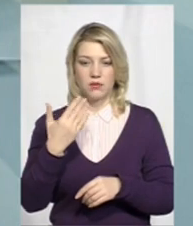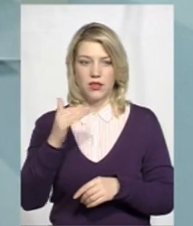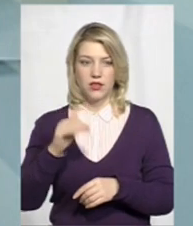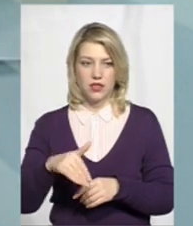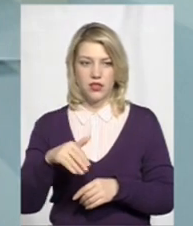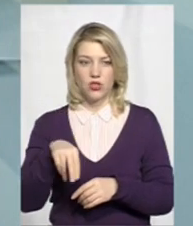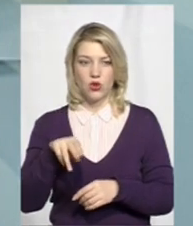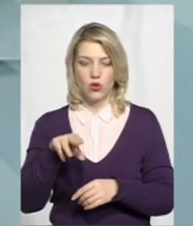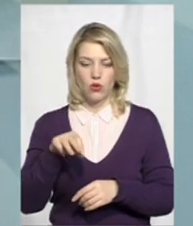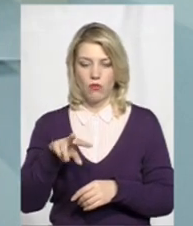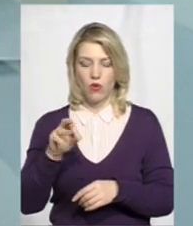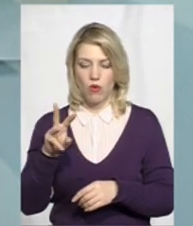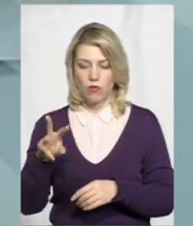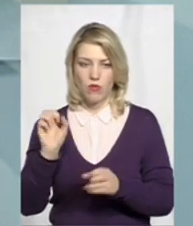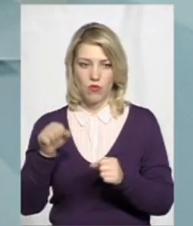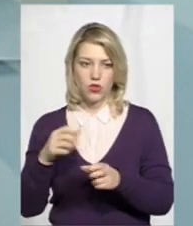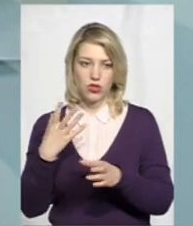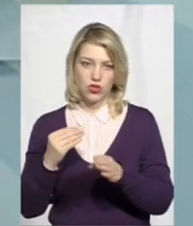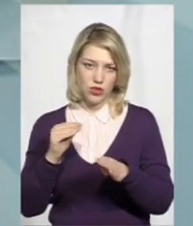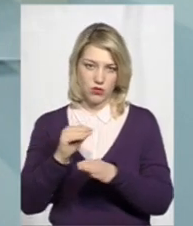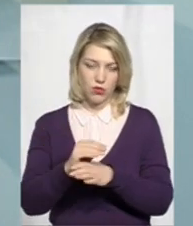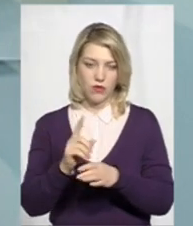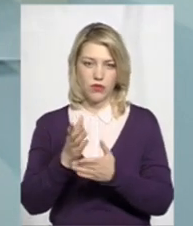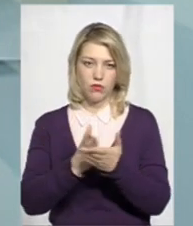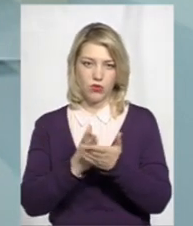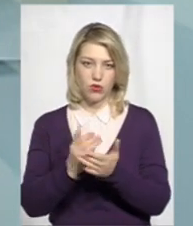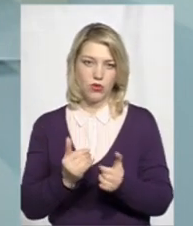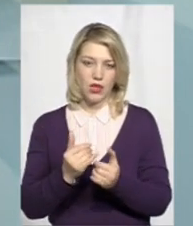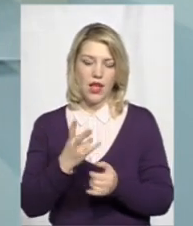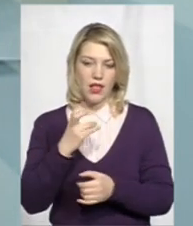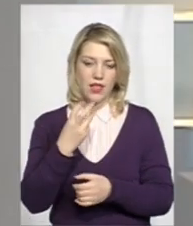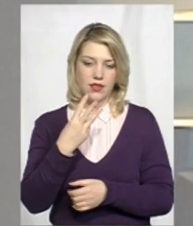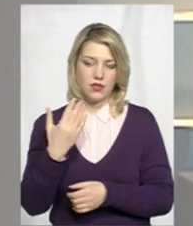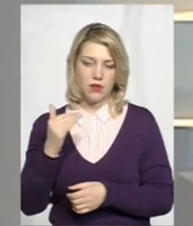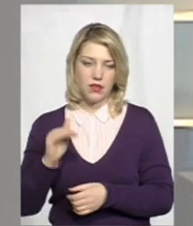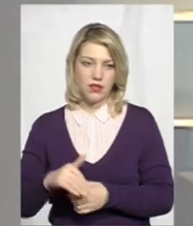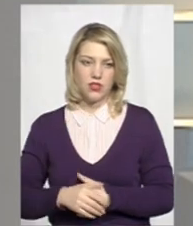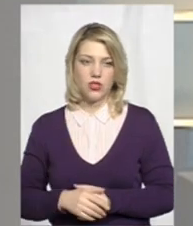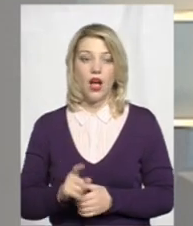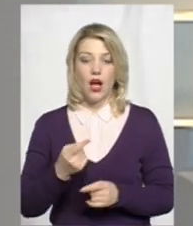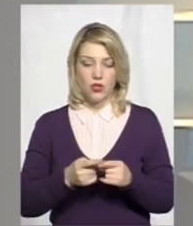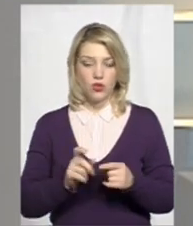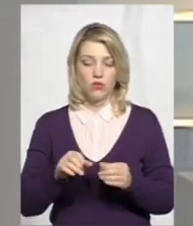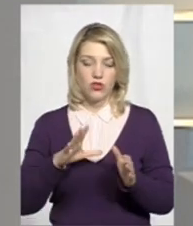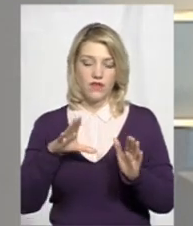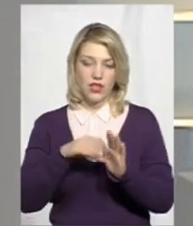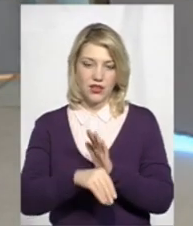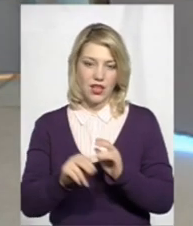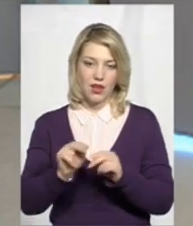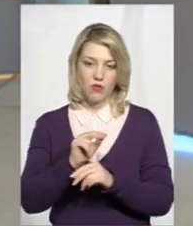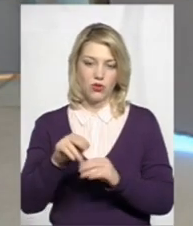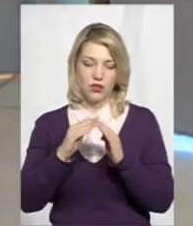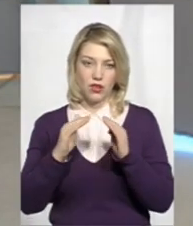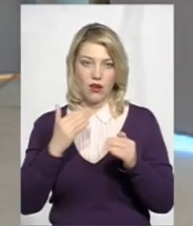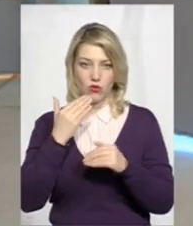Домком може виконати їм на 35 тисяч гривень послуги. Сути, може вийти ремонт того даху, чи це якщо капітальний ремонт, то що